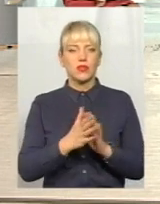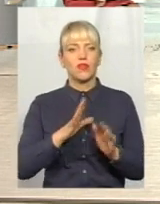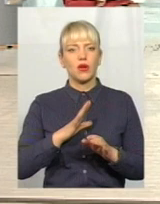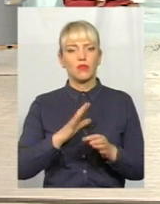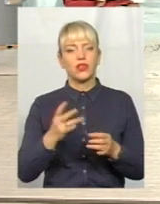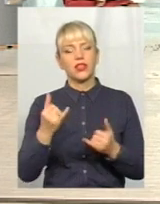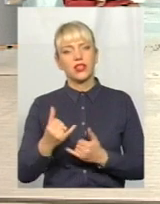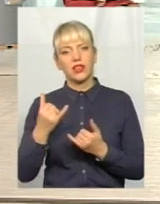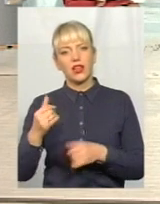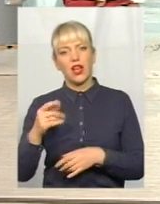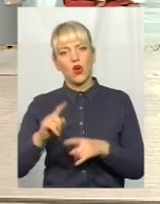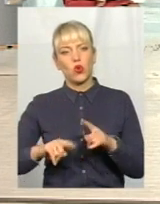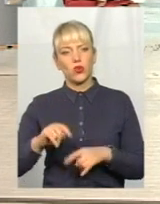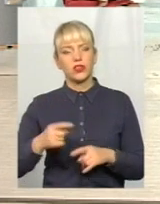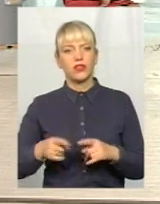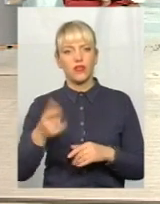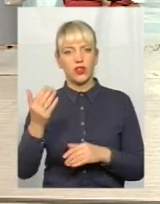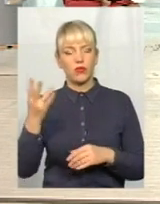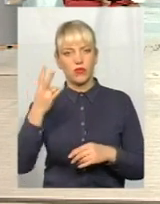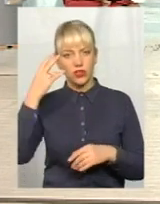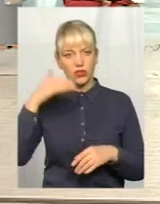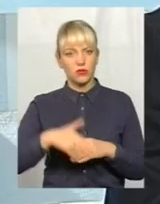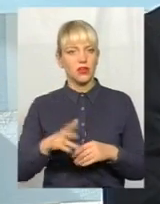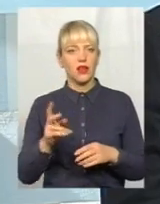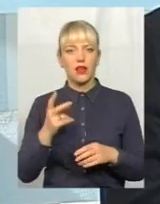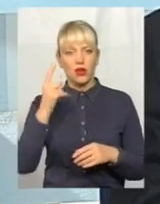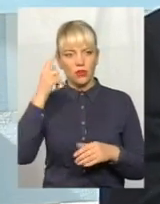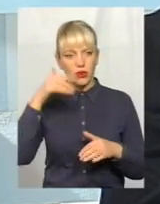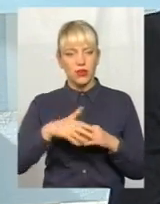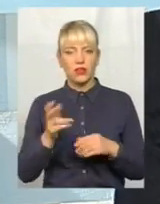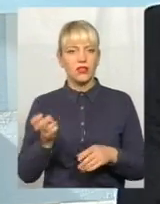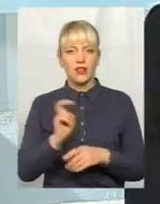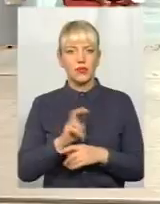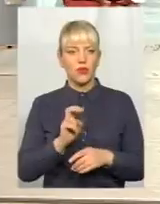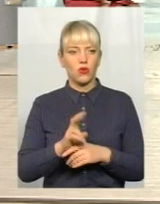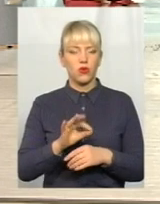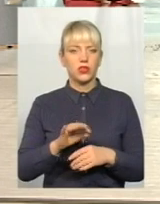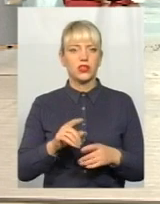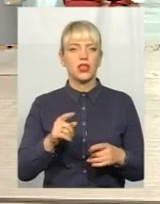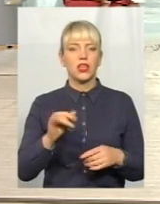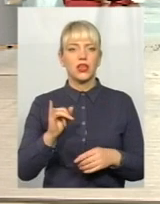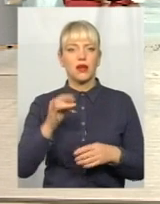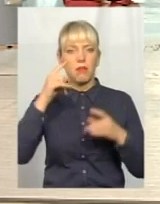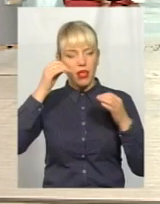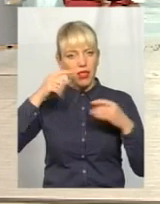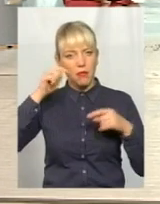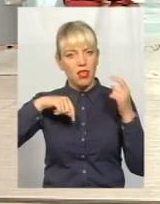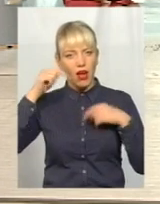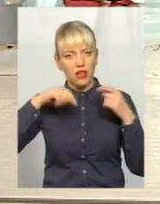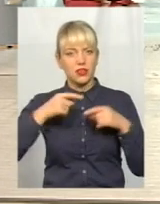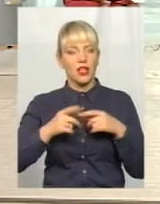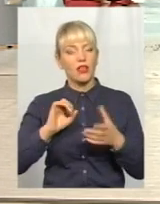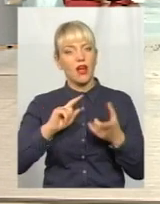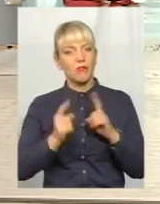і для родичів. Вони розуміти, повинні не приходити, так як будемо казати, і приходити, і плакати, що ти вже в мене.